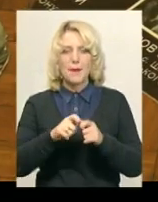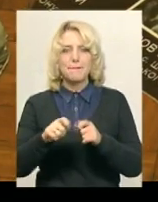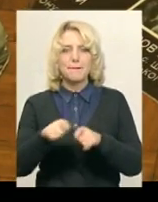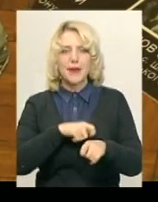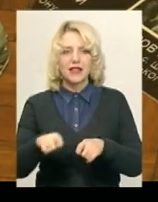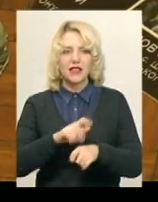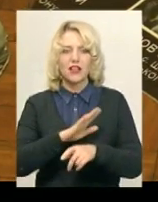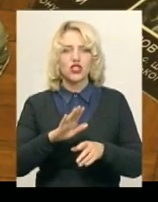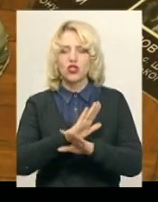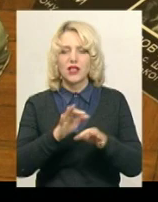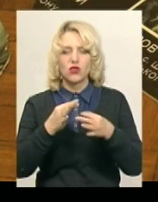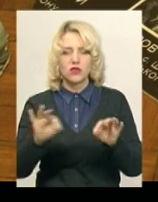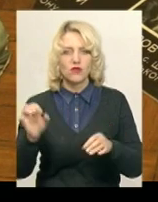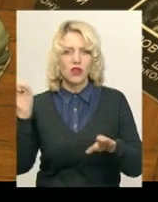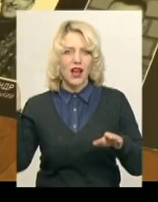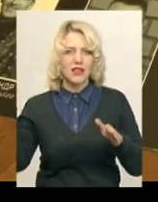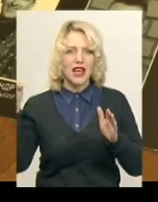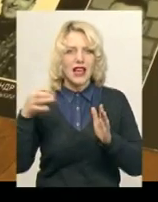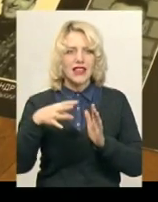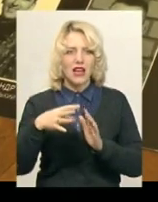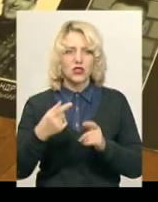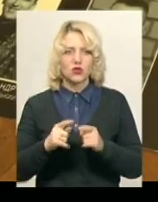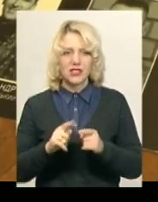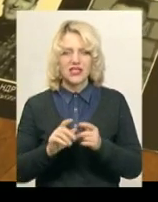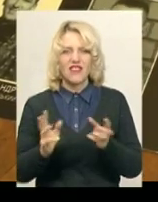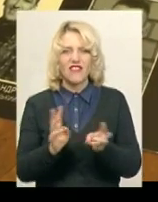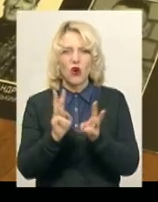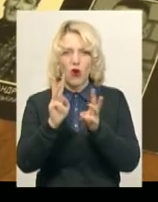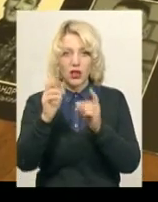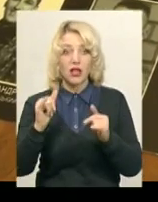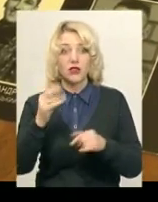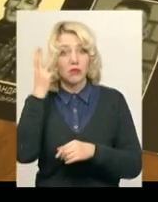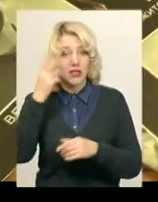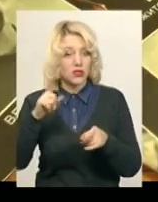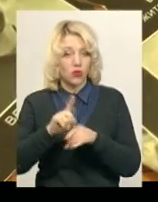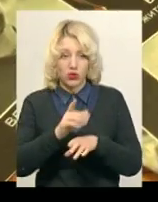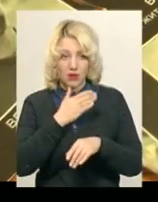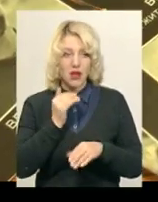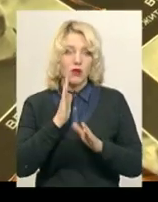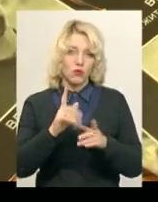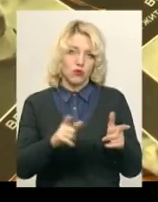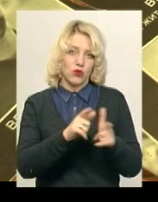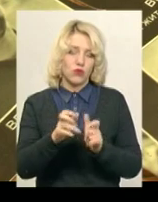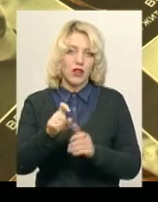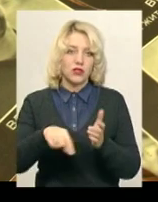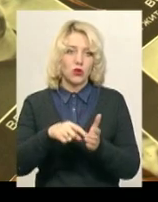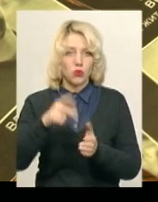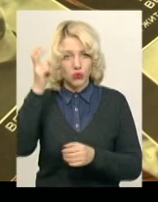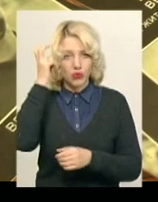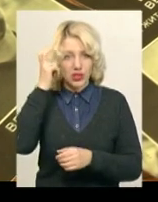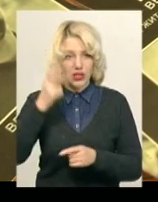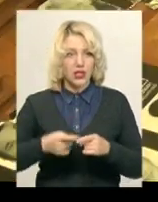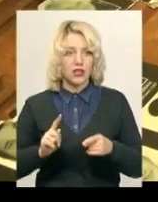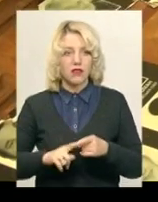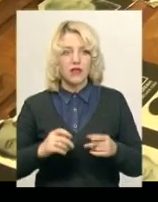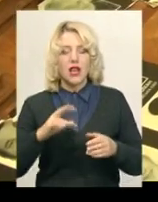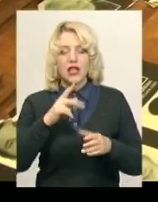вигорати на сонці. У Хмельницькому таких технологій немає, тож нові світлини виготовлятимуть у столиці. Як каже Микола Понасюк, на виготовлення нових